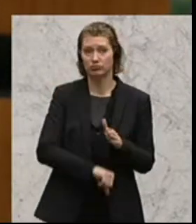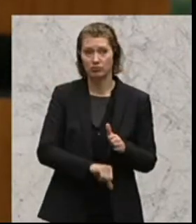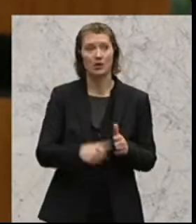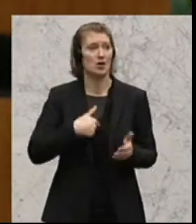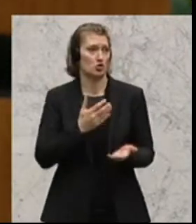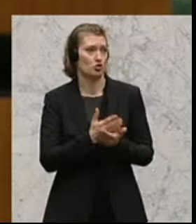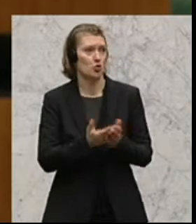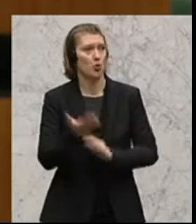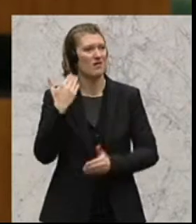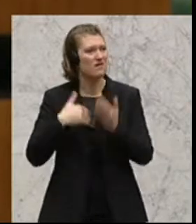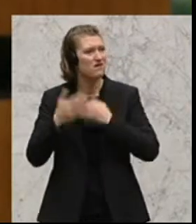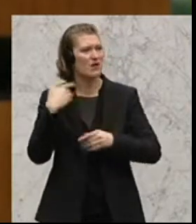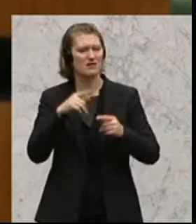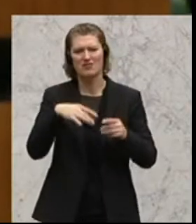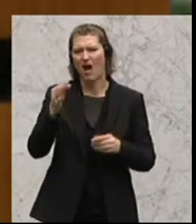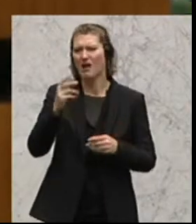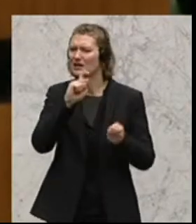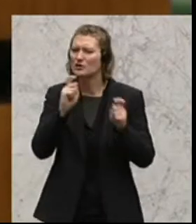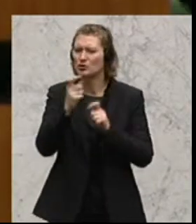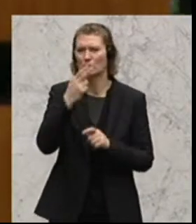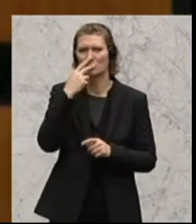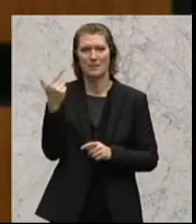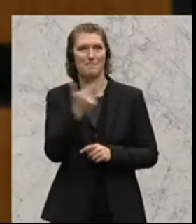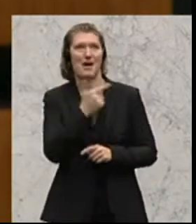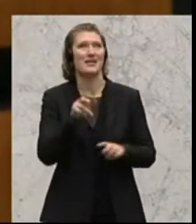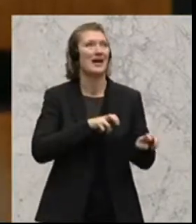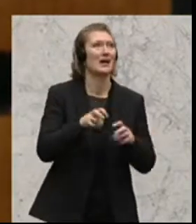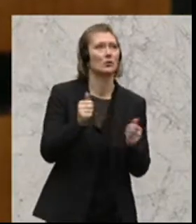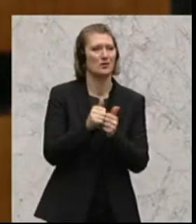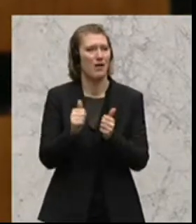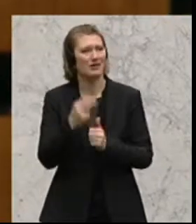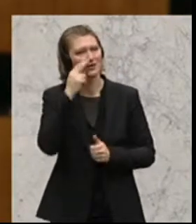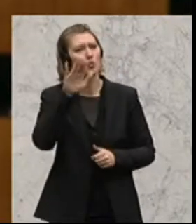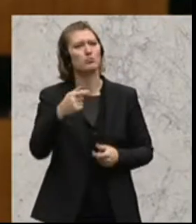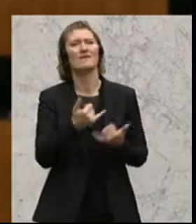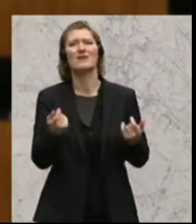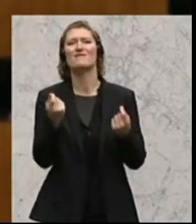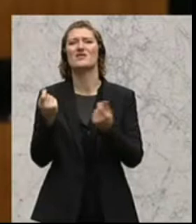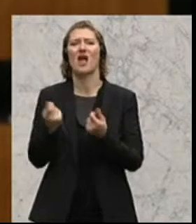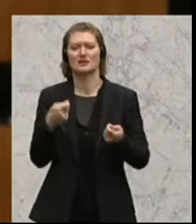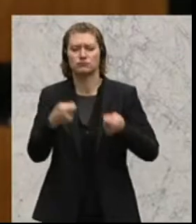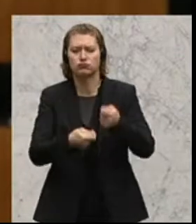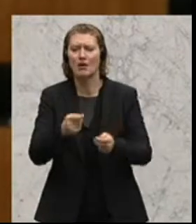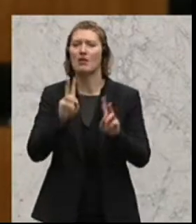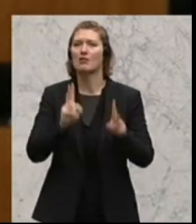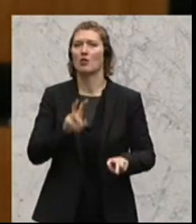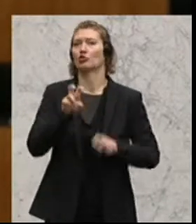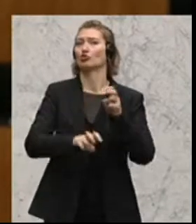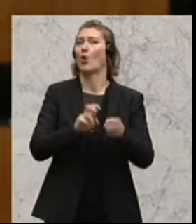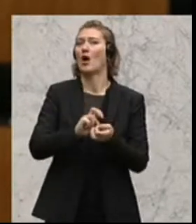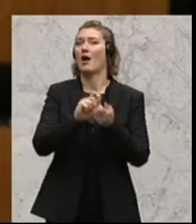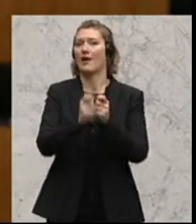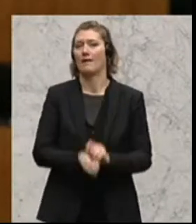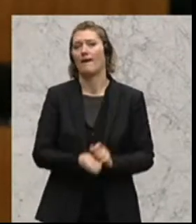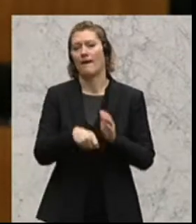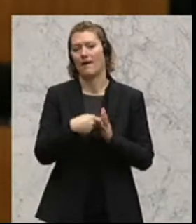verfolgt in den letzten Tagen die Diskussion zwischen den beiden Regierungspartnern bezüglich der Finanzierung einer möglichen Steuerreform. Und das